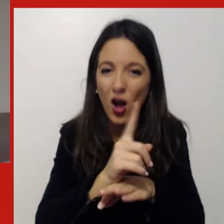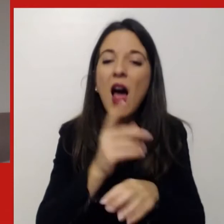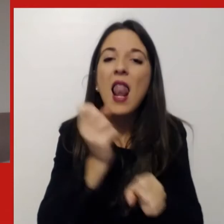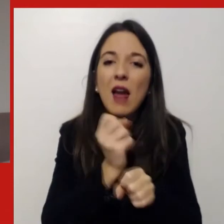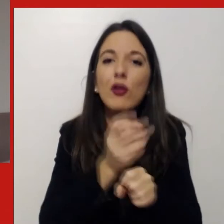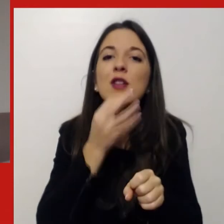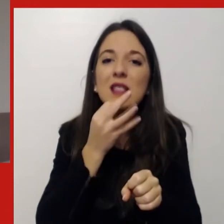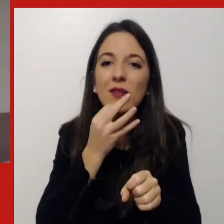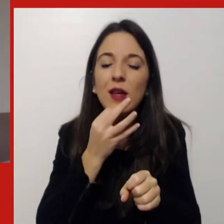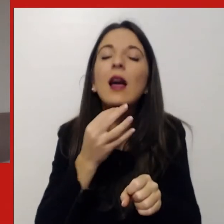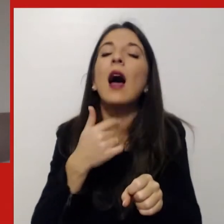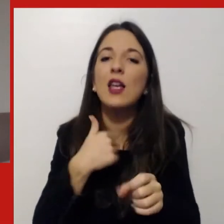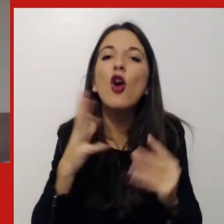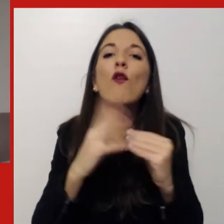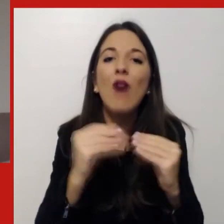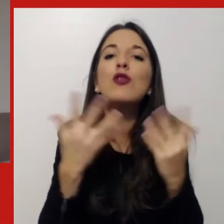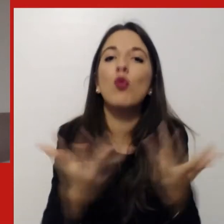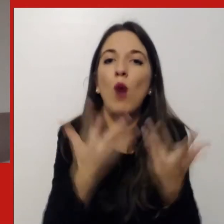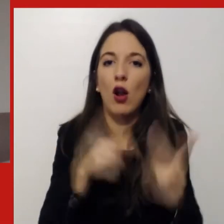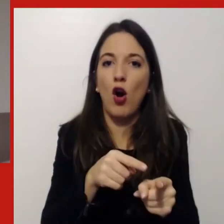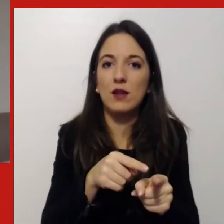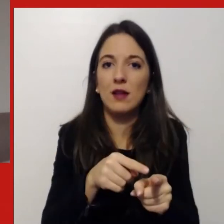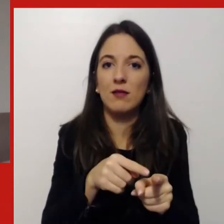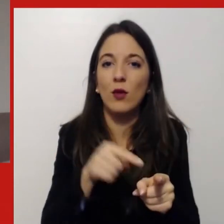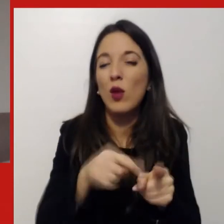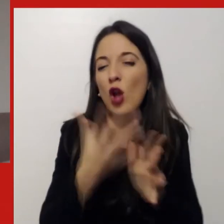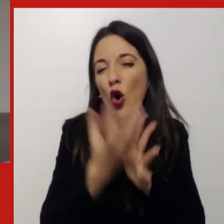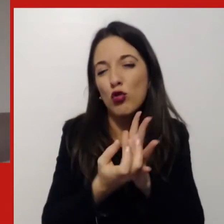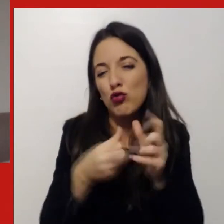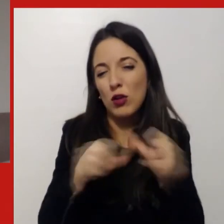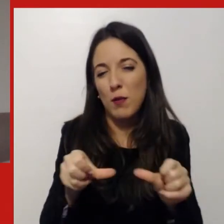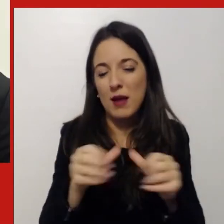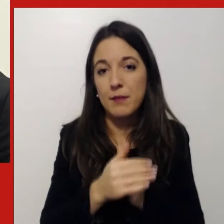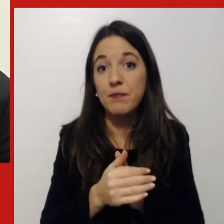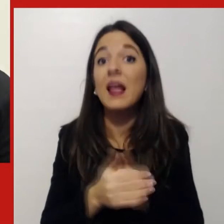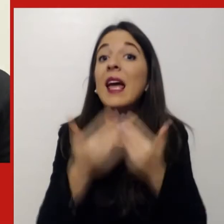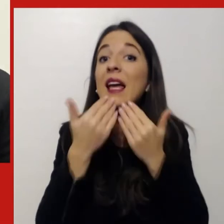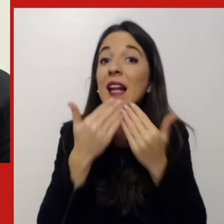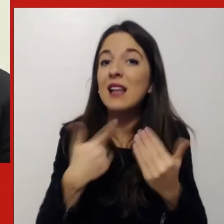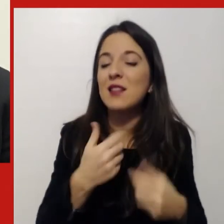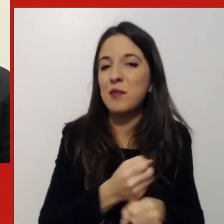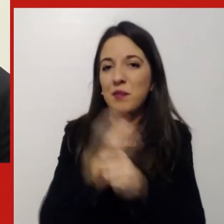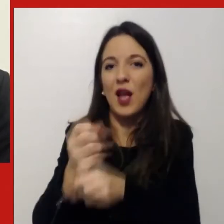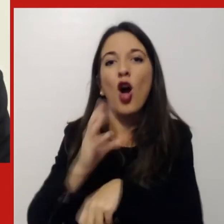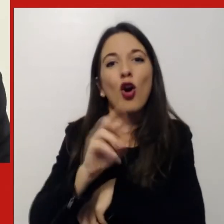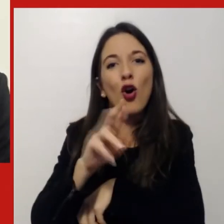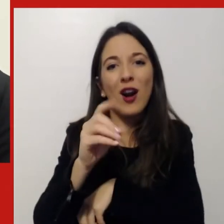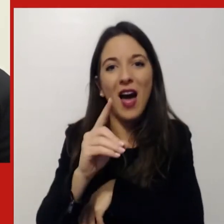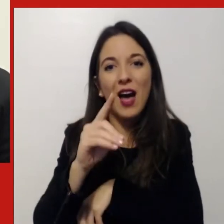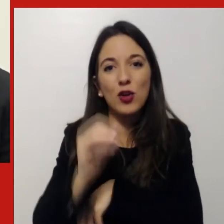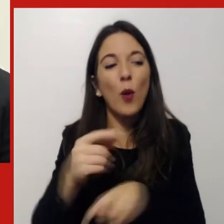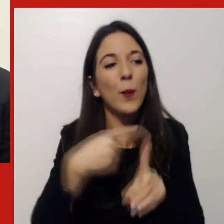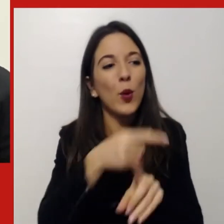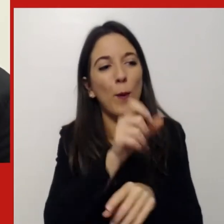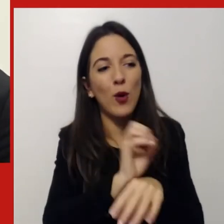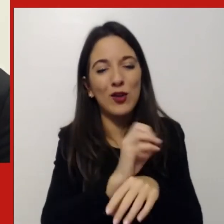Grazie ancora per avermi ospitato e ripasso la parola a Corrado e al professor Corso. Grazie Maurizio, grazie a te